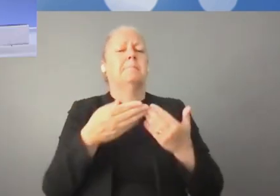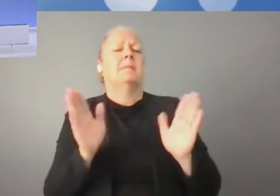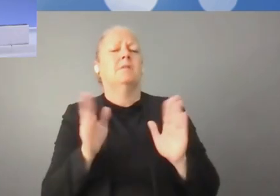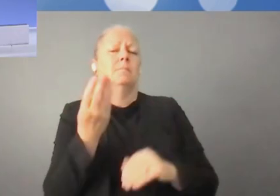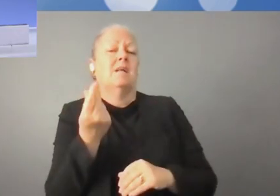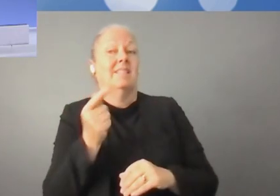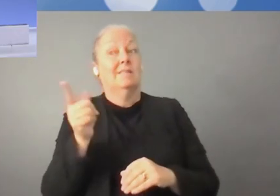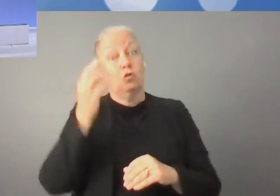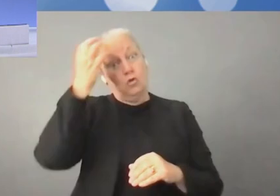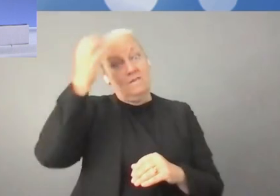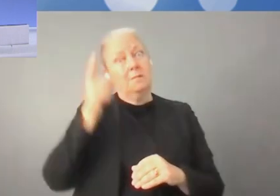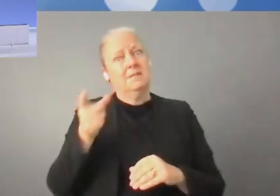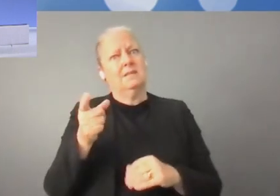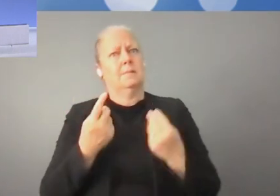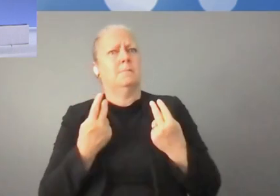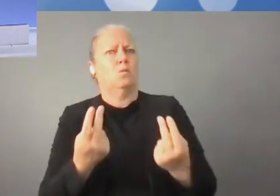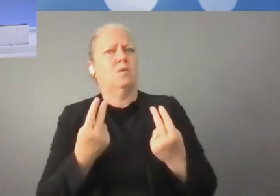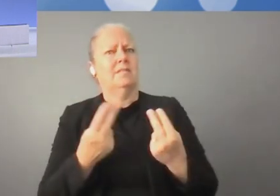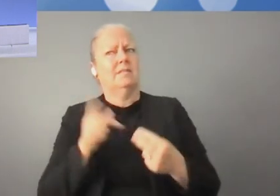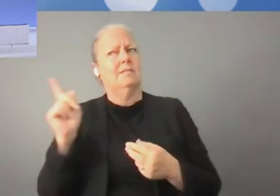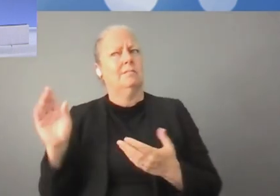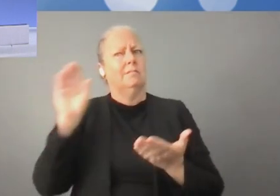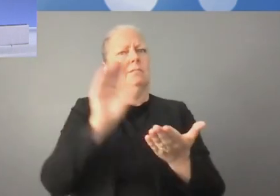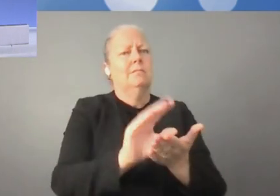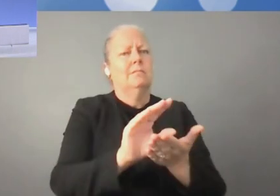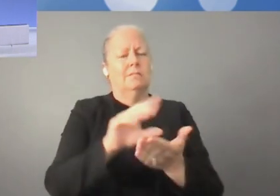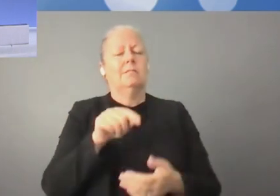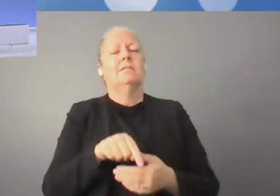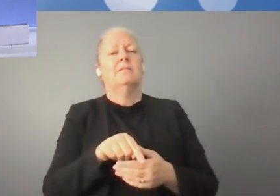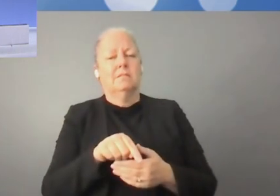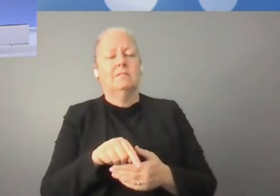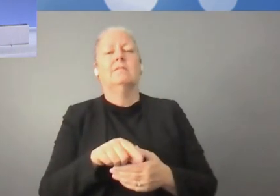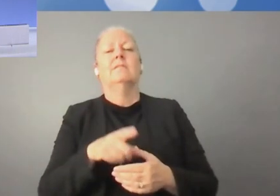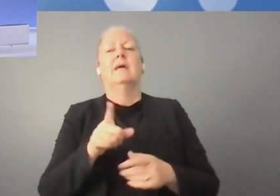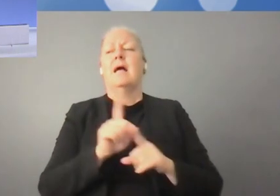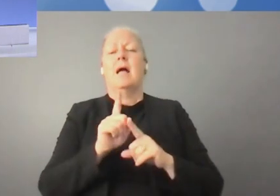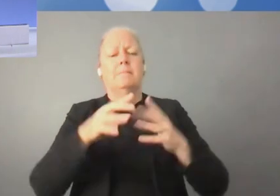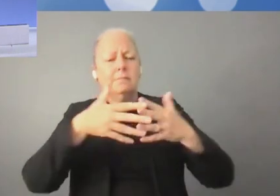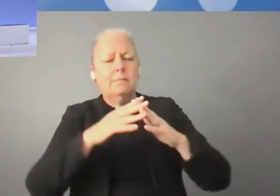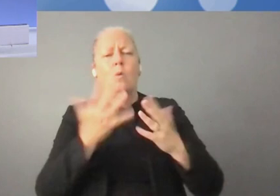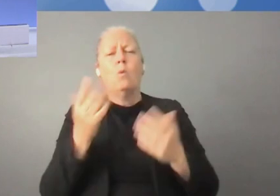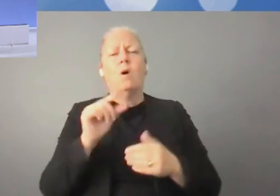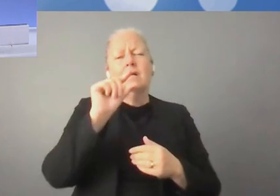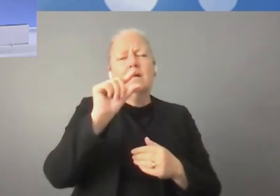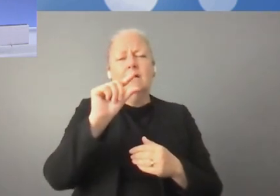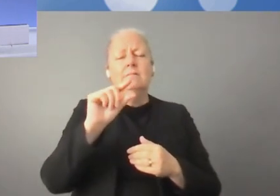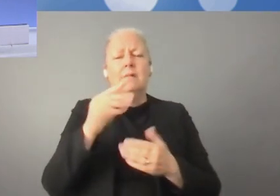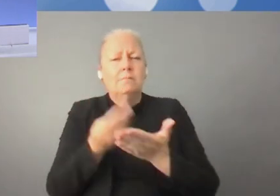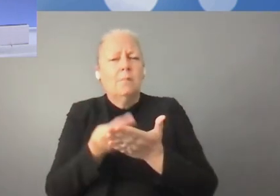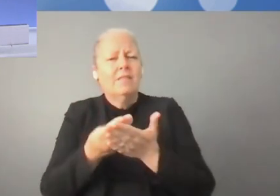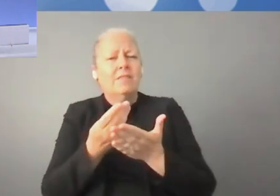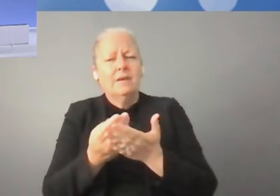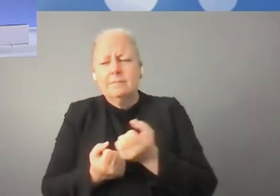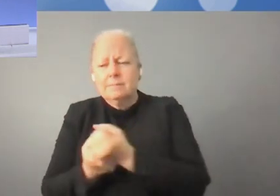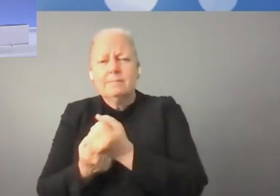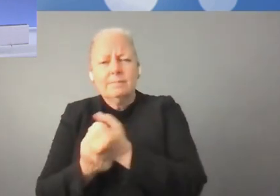venture capital, c'est de l'argent qui provient du budget national public. Donc